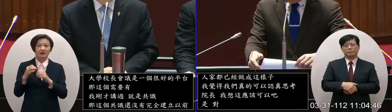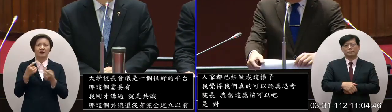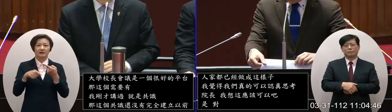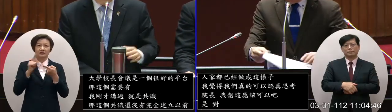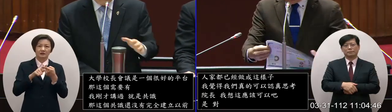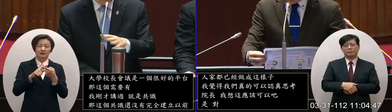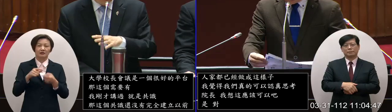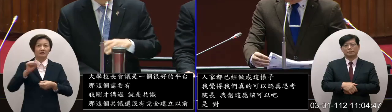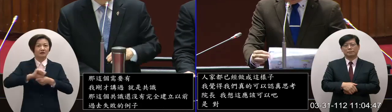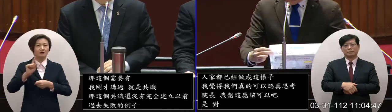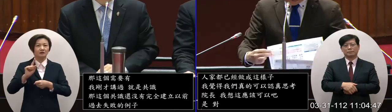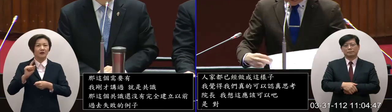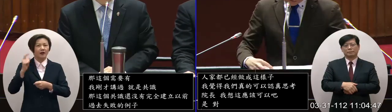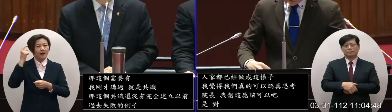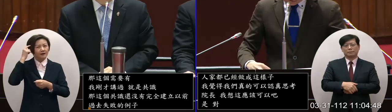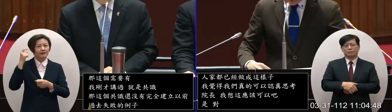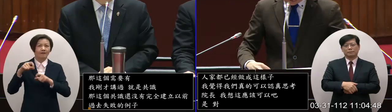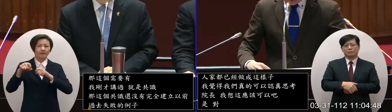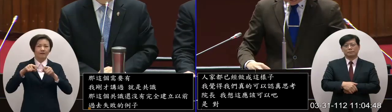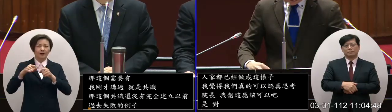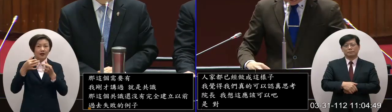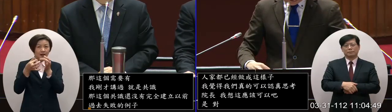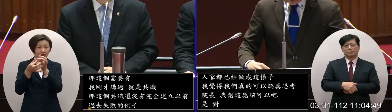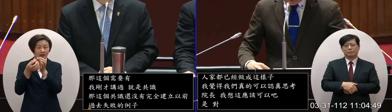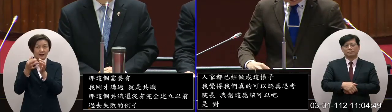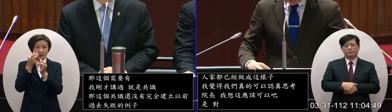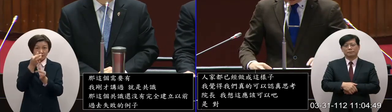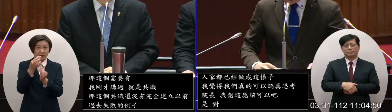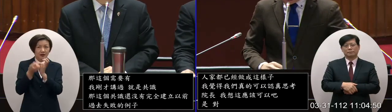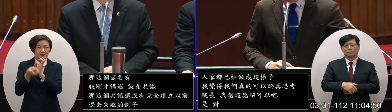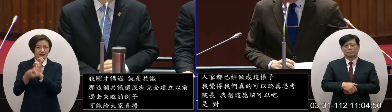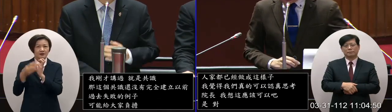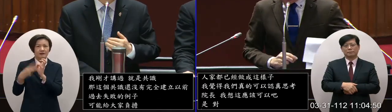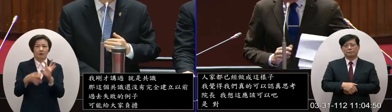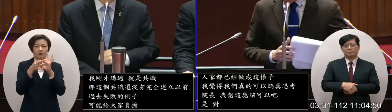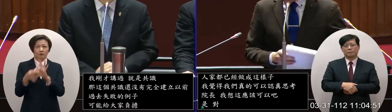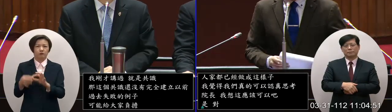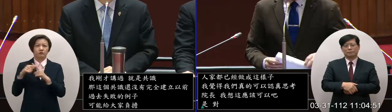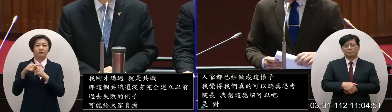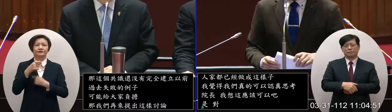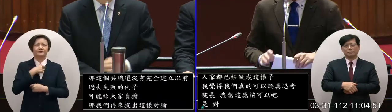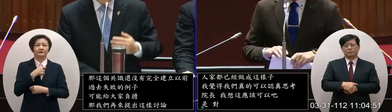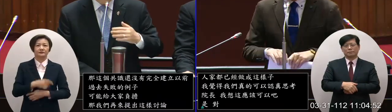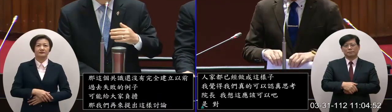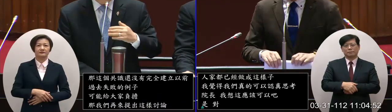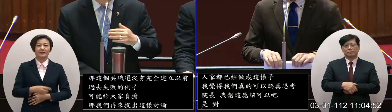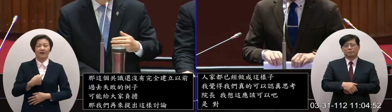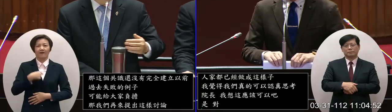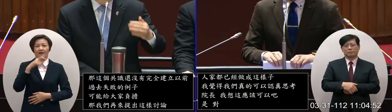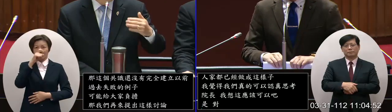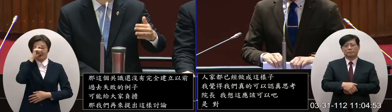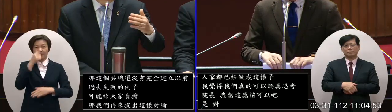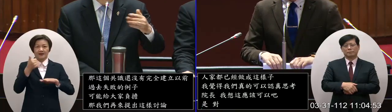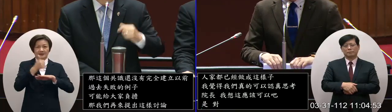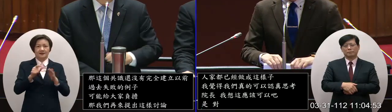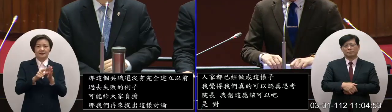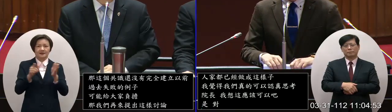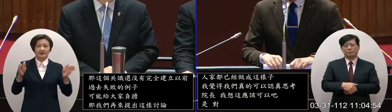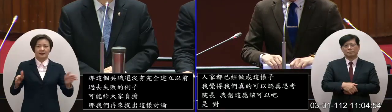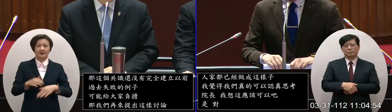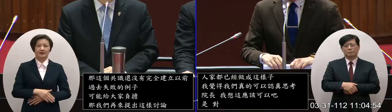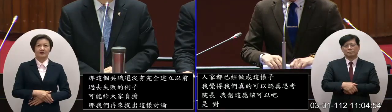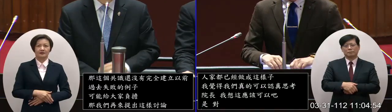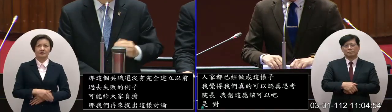一個構想以後我們再來研議但是我也希望我的這個任內我們來